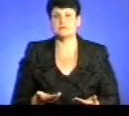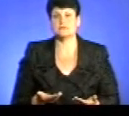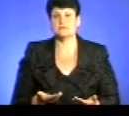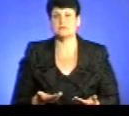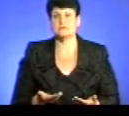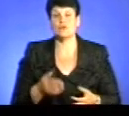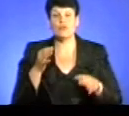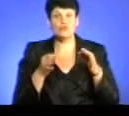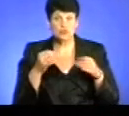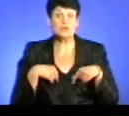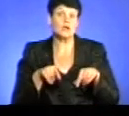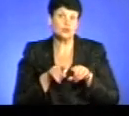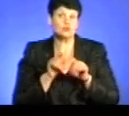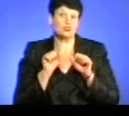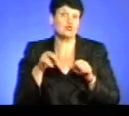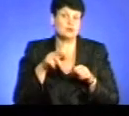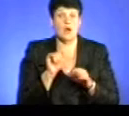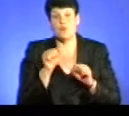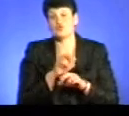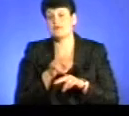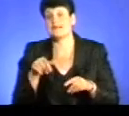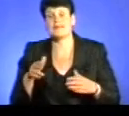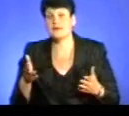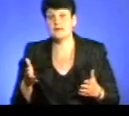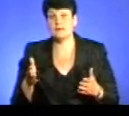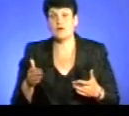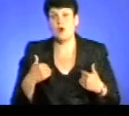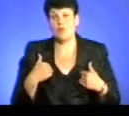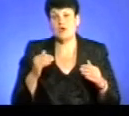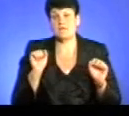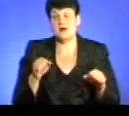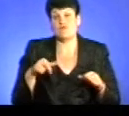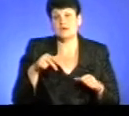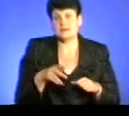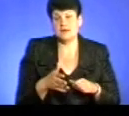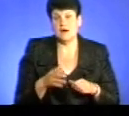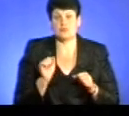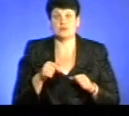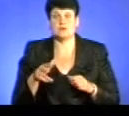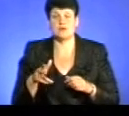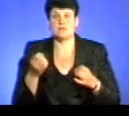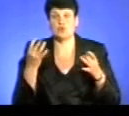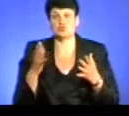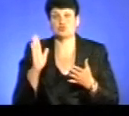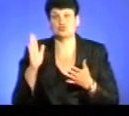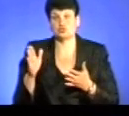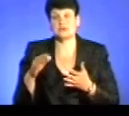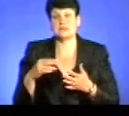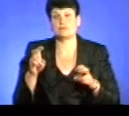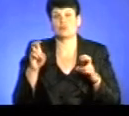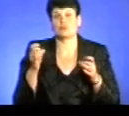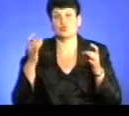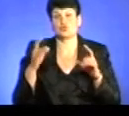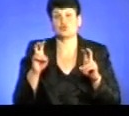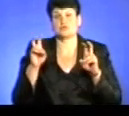В суд я теж можу йти, може не йти. Надя, якщо мене подали до суду, моє право йти в суд. Я можу прийти в суд, просто бути і пасивно собі